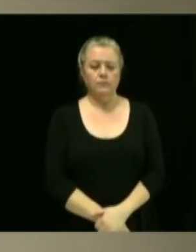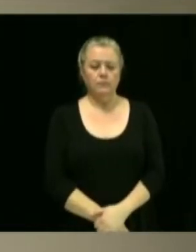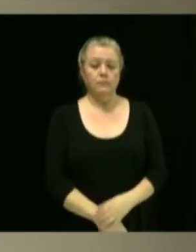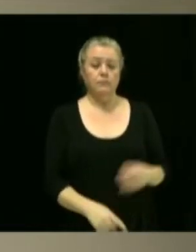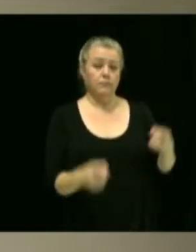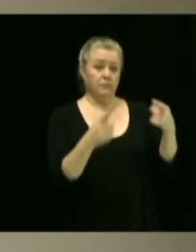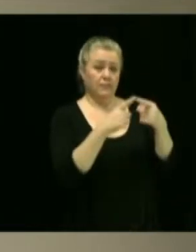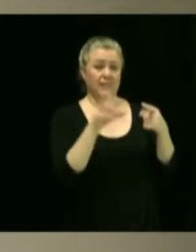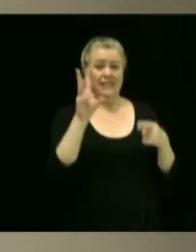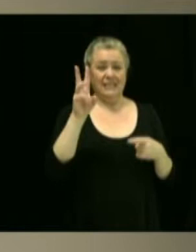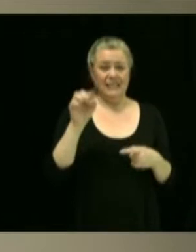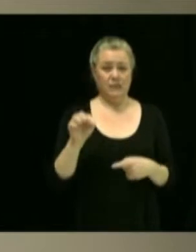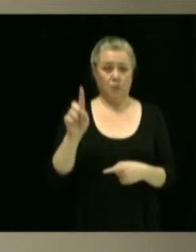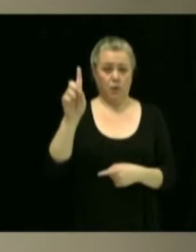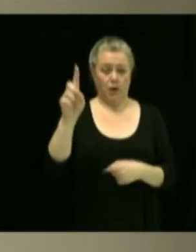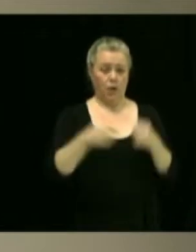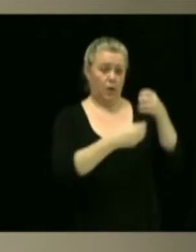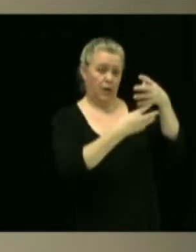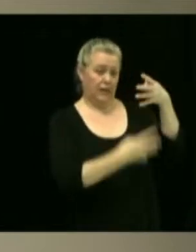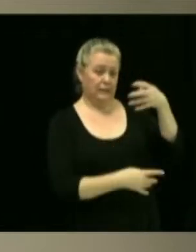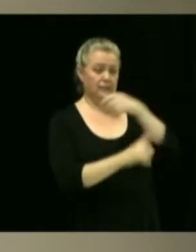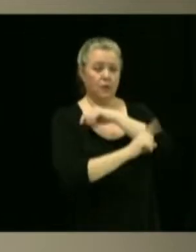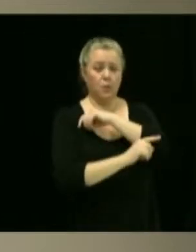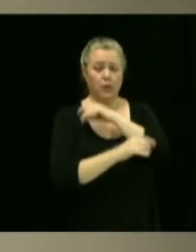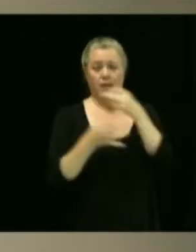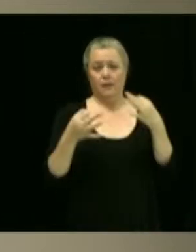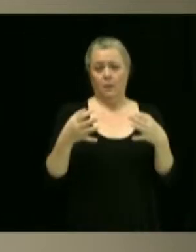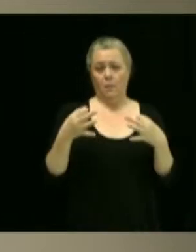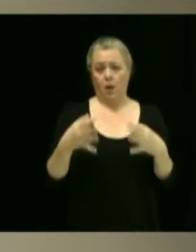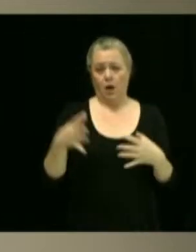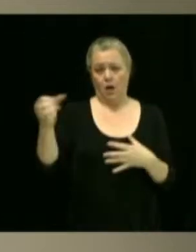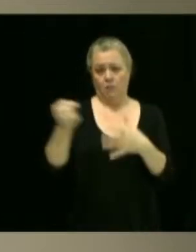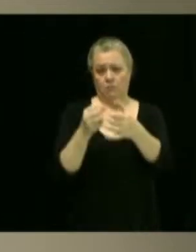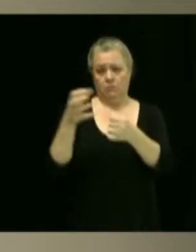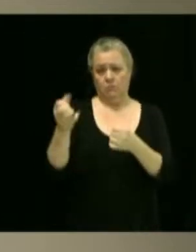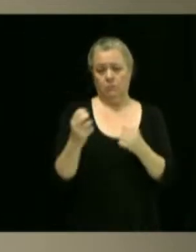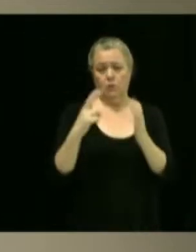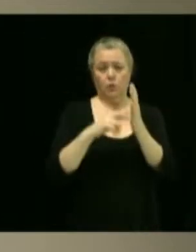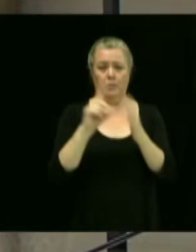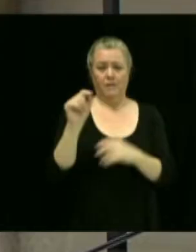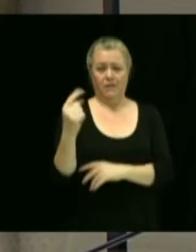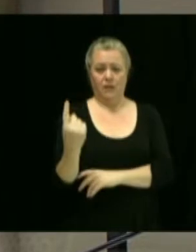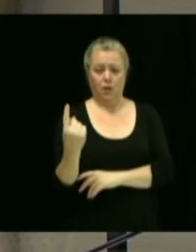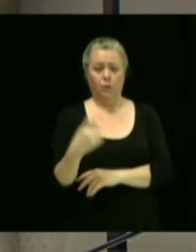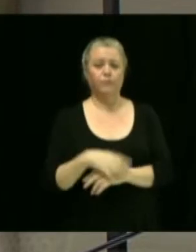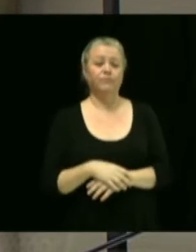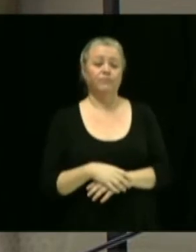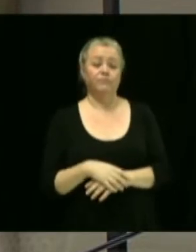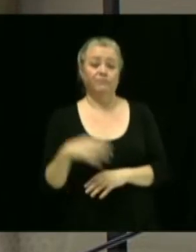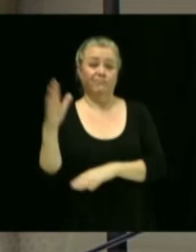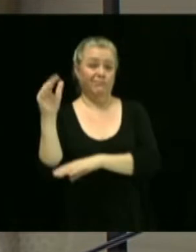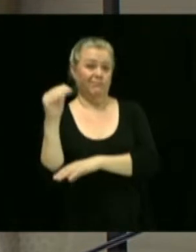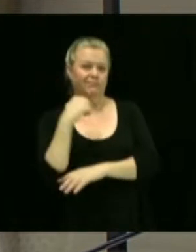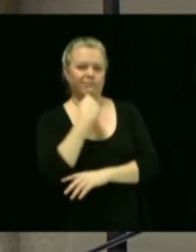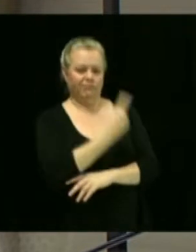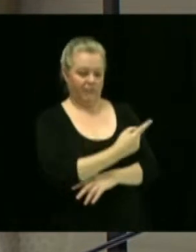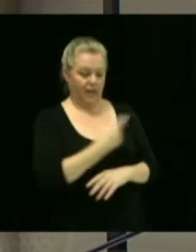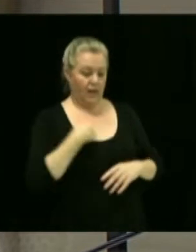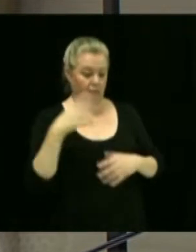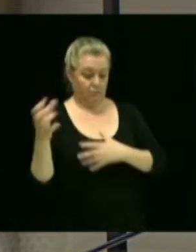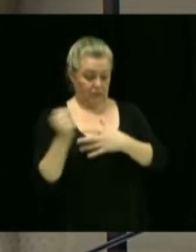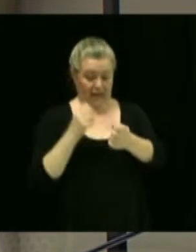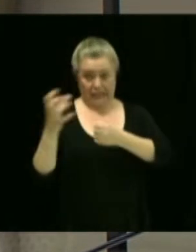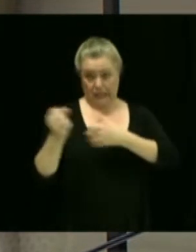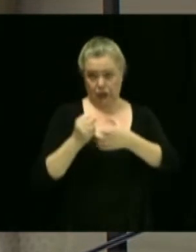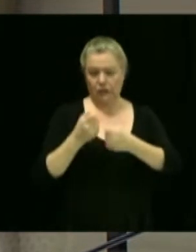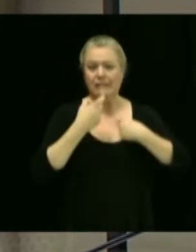par 6.1, liste des employés temporaires embauchés en 2021. Il s'agit d'entériner l'embauche effectuée par le